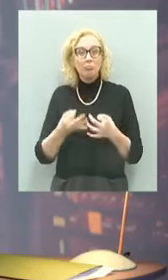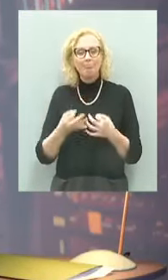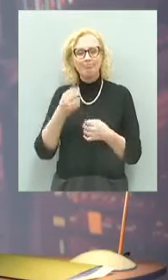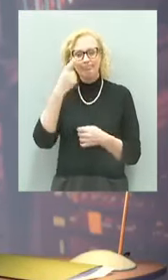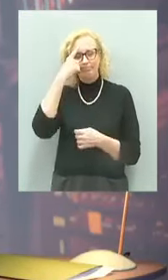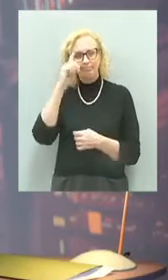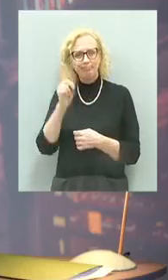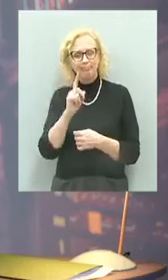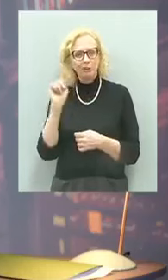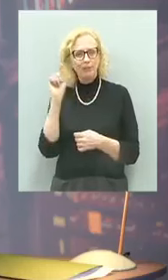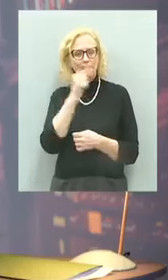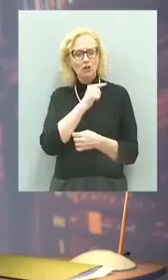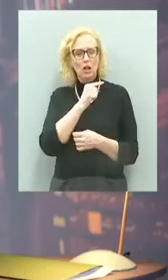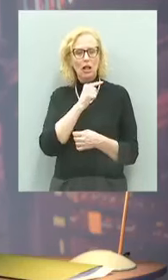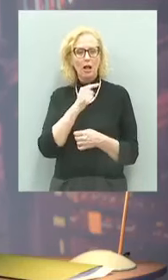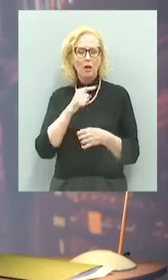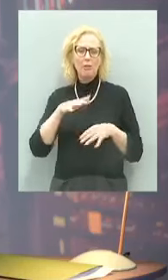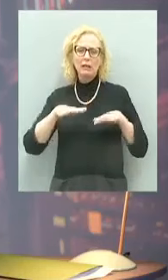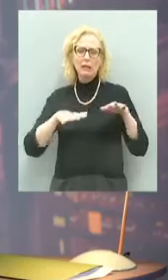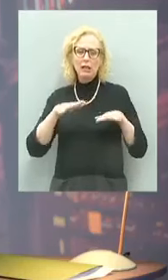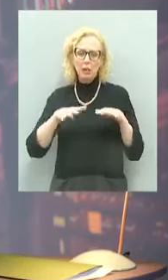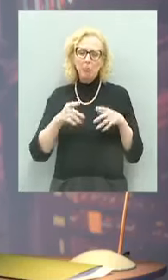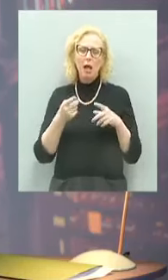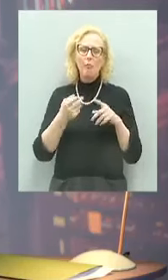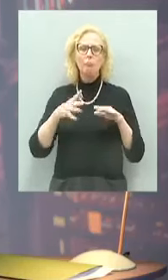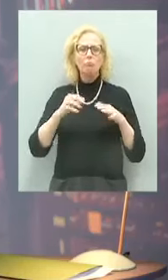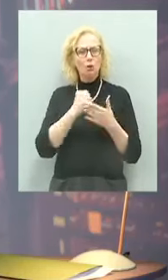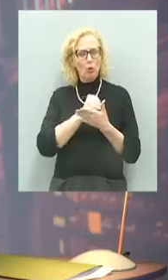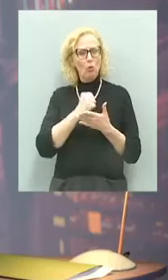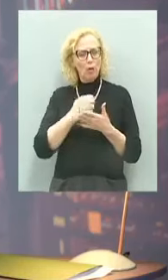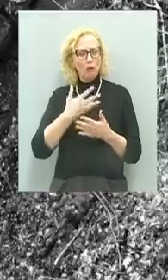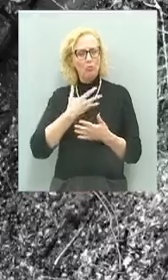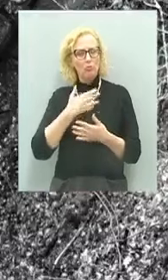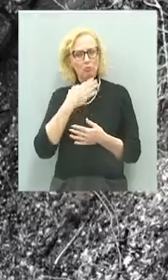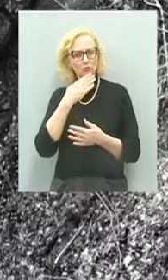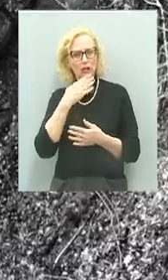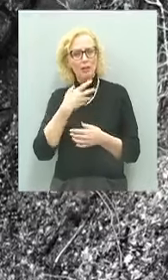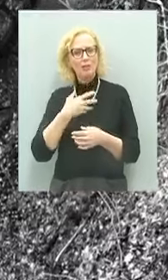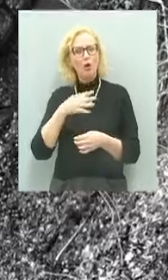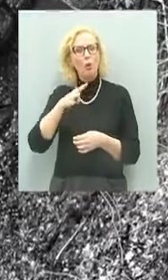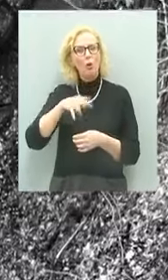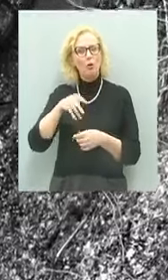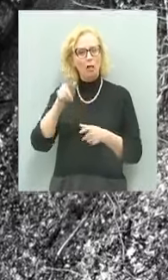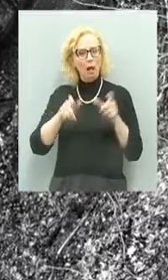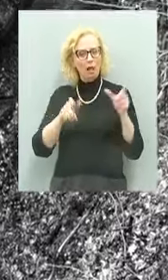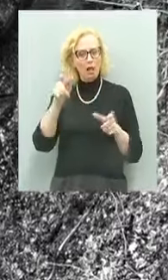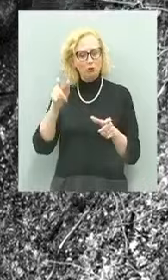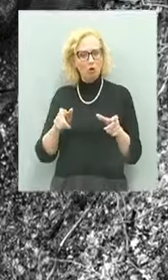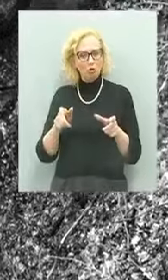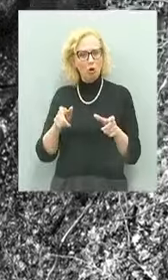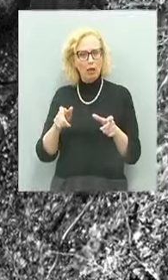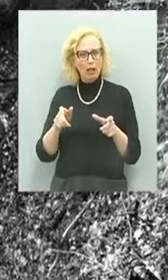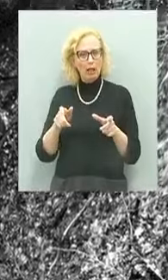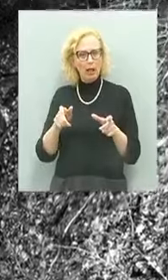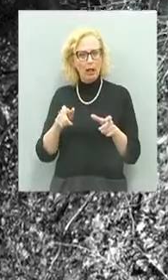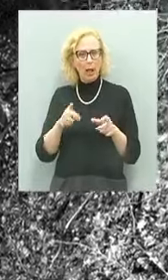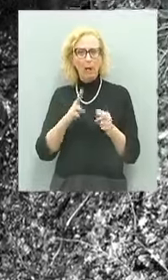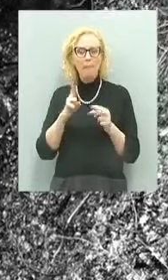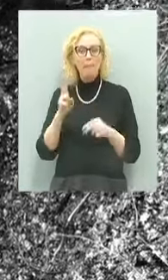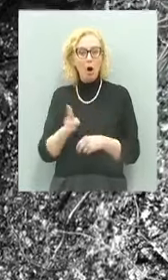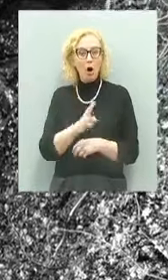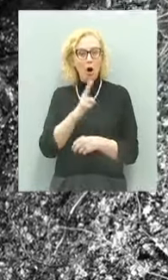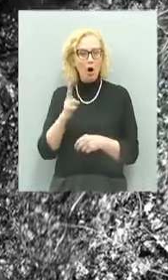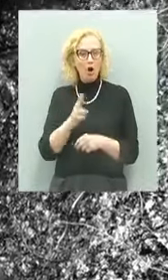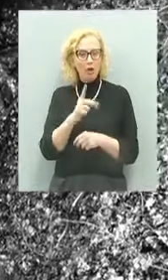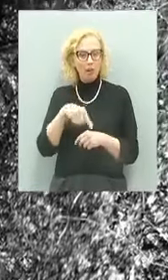Delle stime sufficientemente documentate parlano di 4.000 persone che perirono